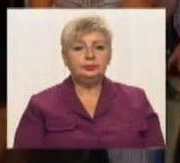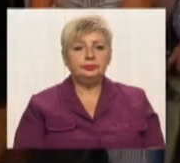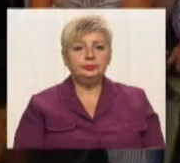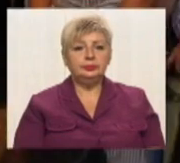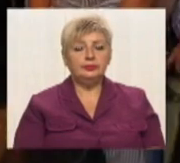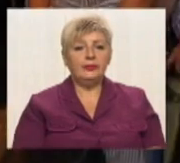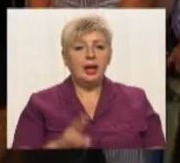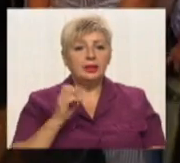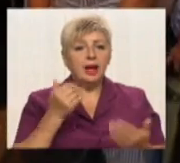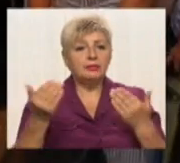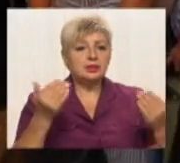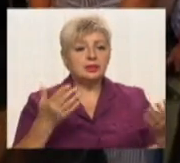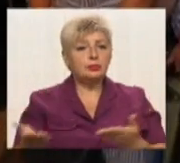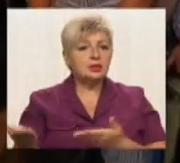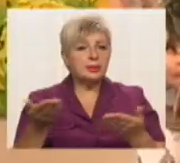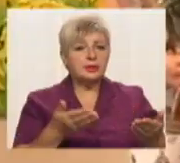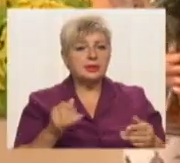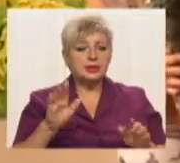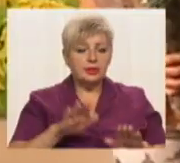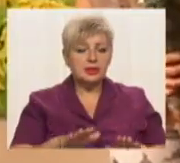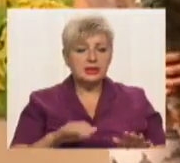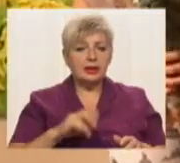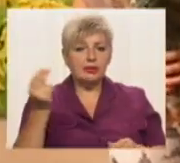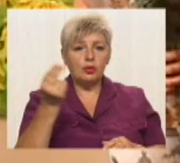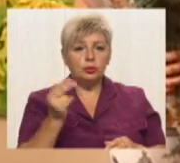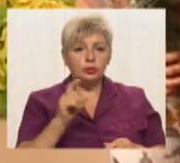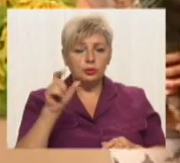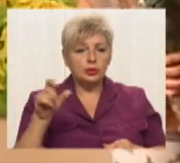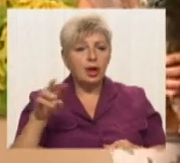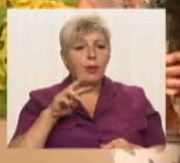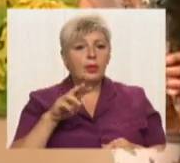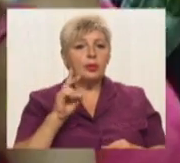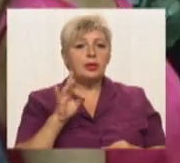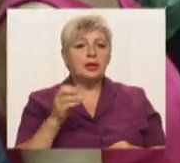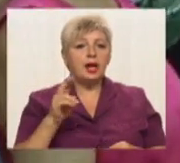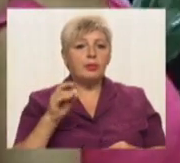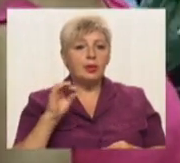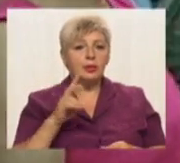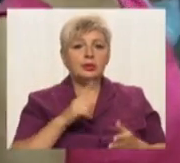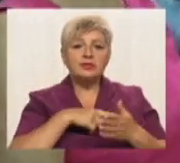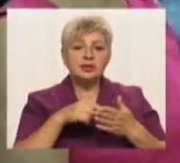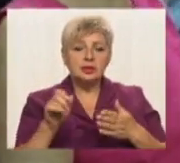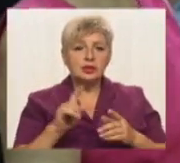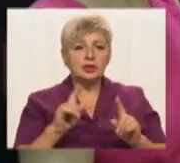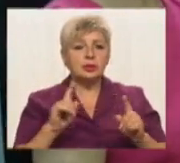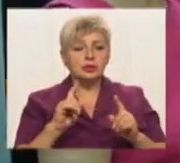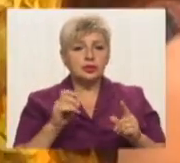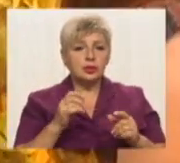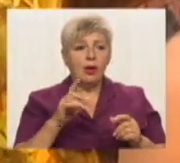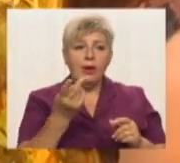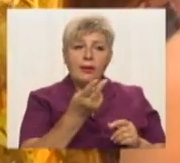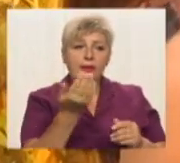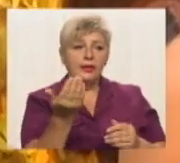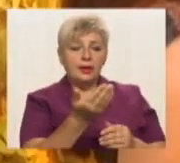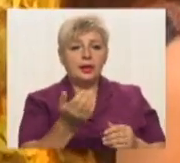На виставку запросили місцевих художників. Микола Рябуконь відзначає, що мотиви і колорит робіт Григорія Синиці та Олени